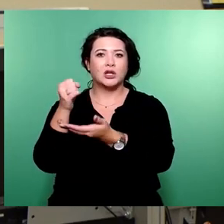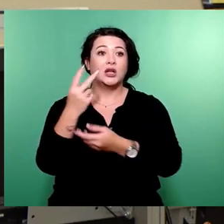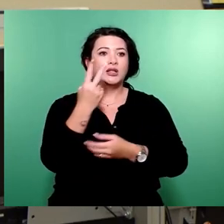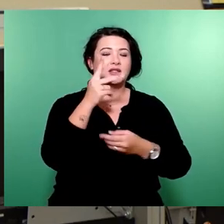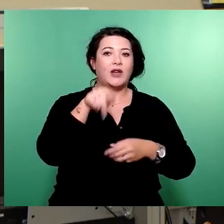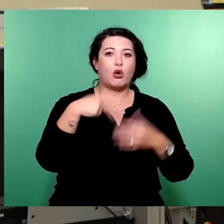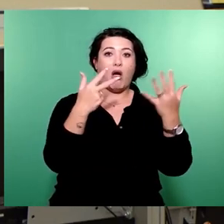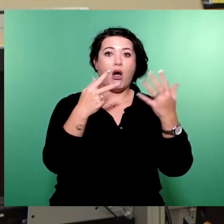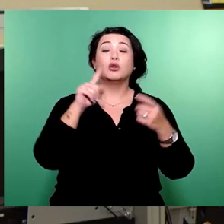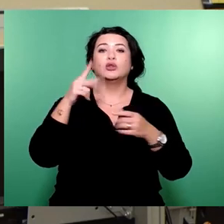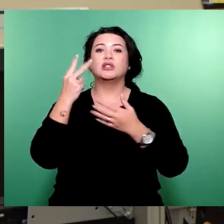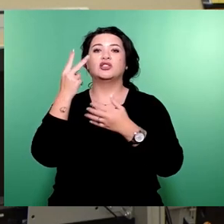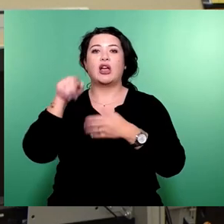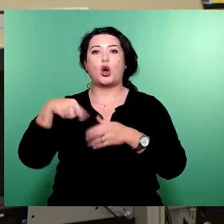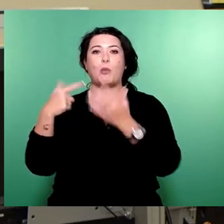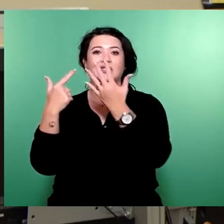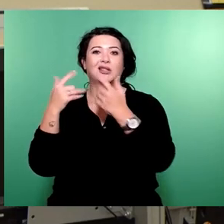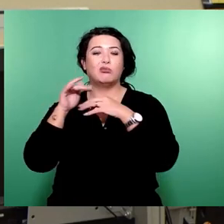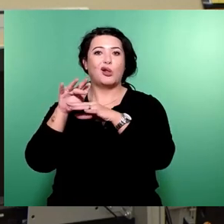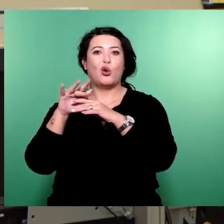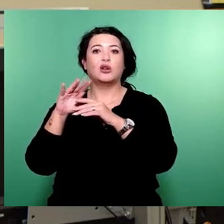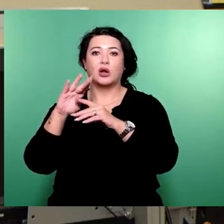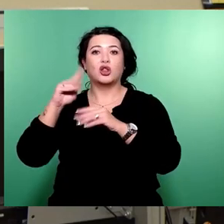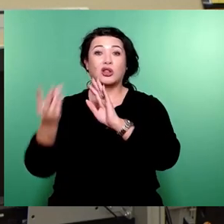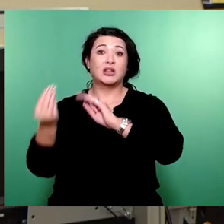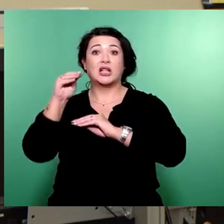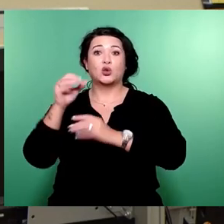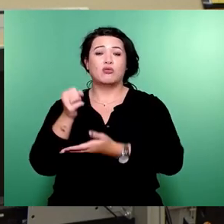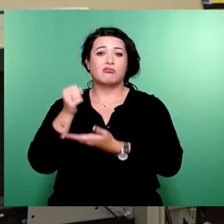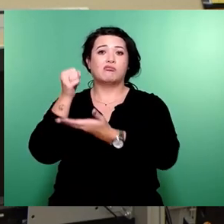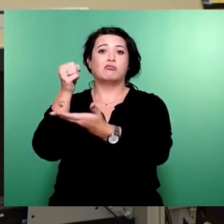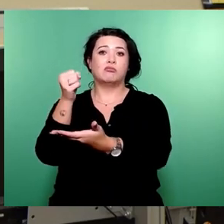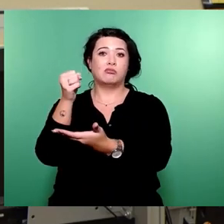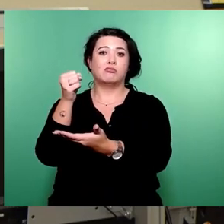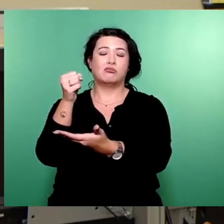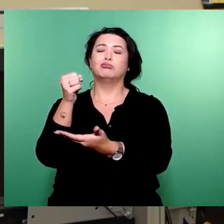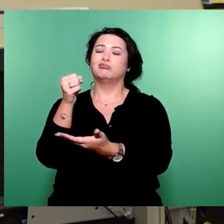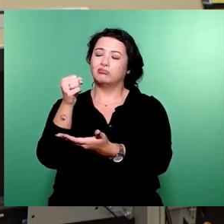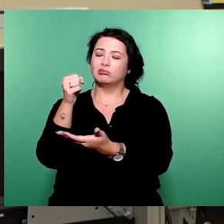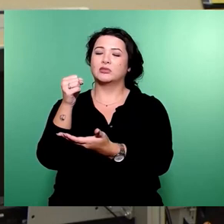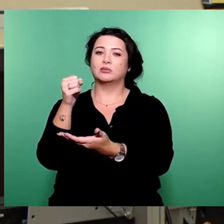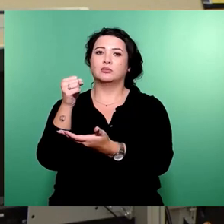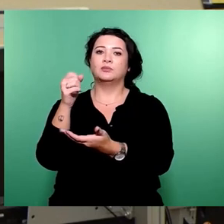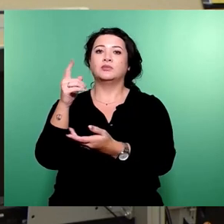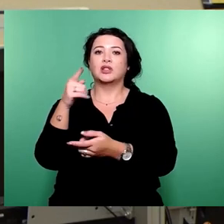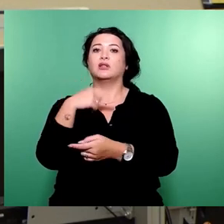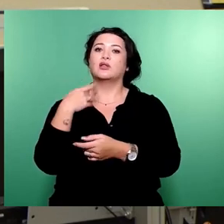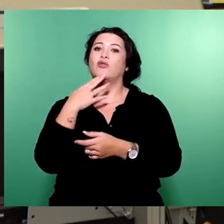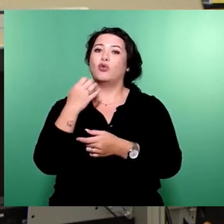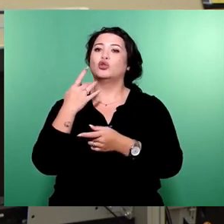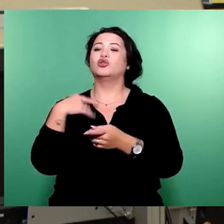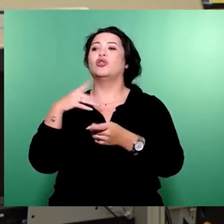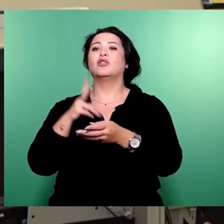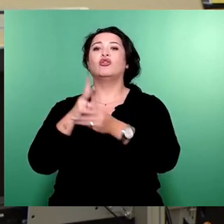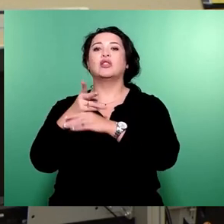,7 drauflegen. Da möchte ich heute hier im Namen der Sportvereine und der